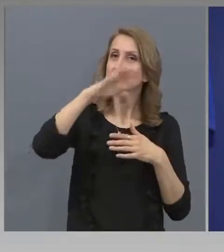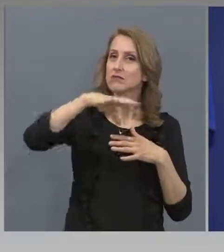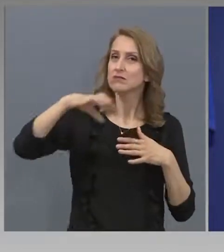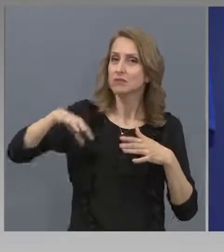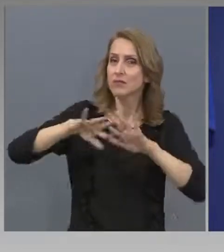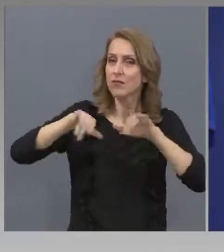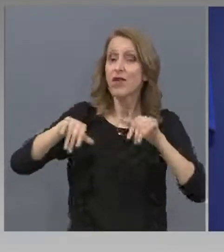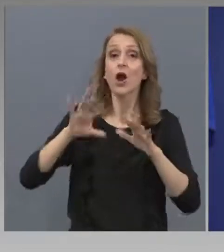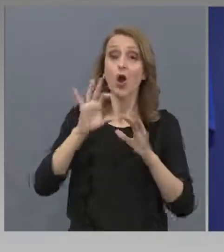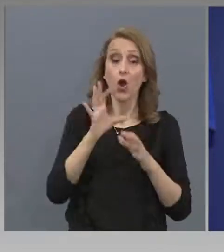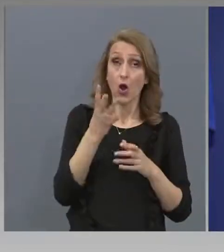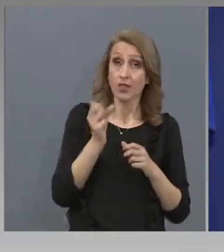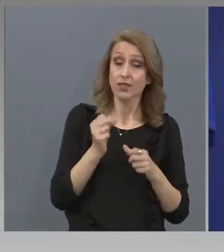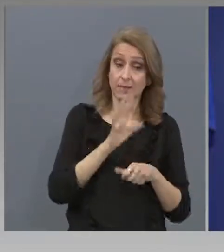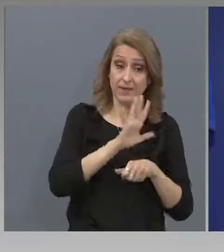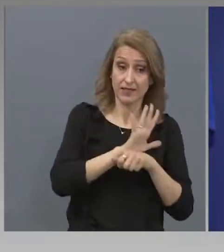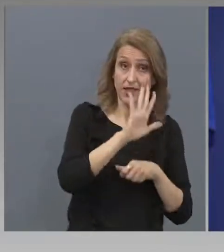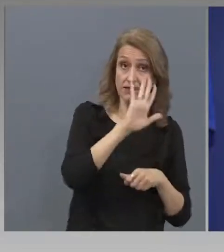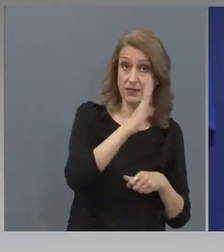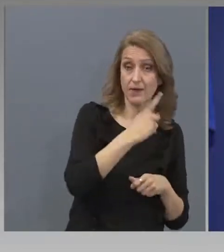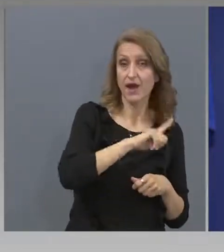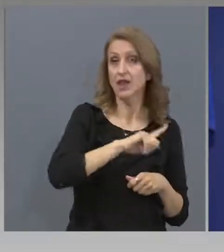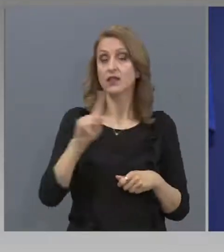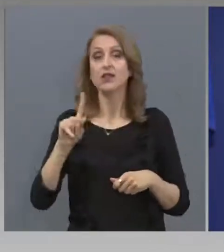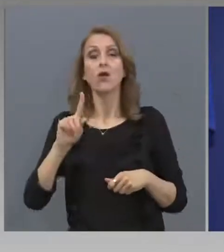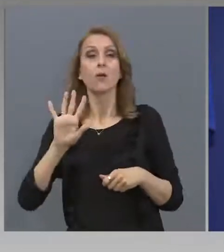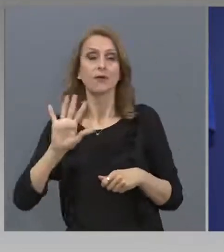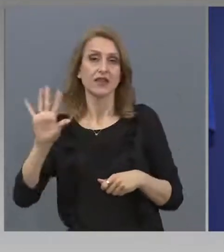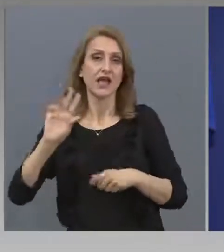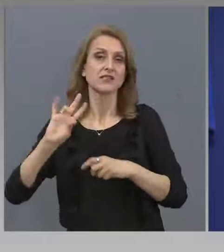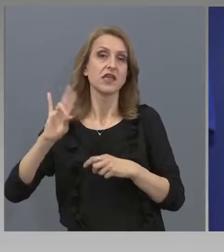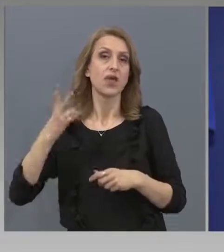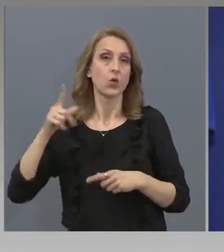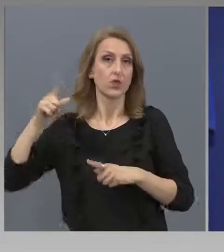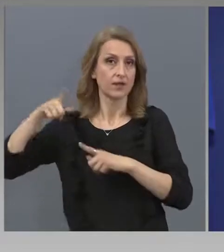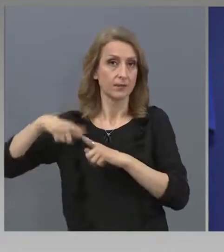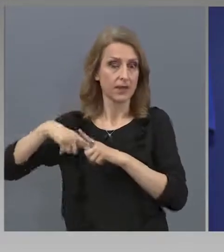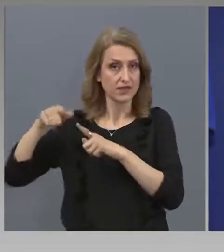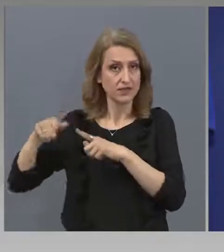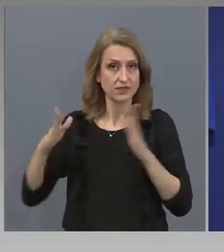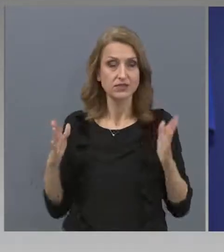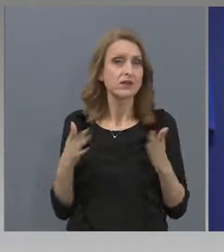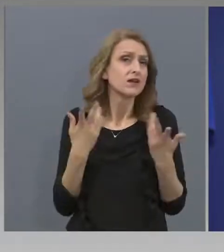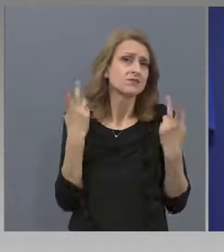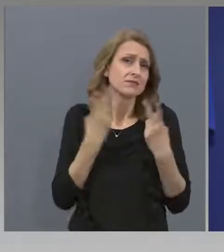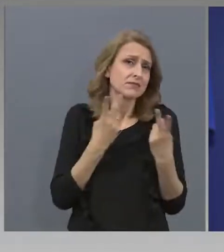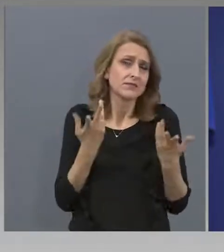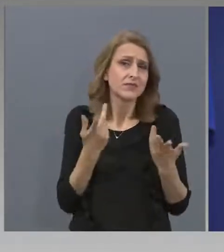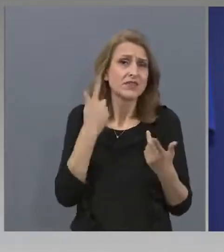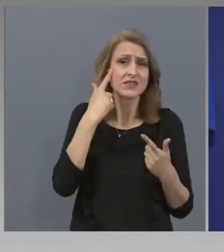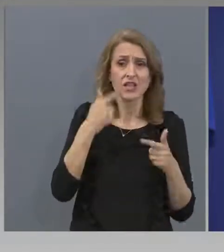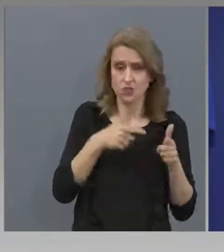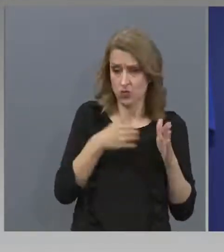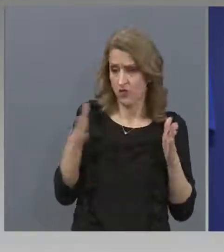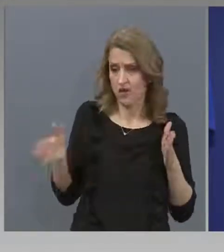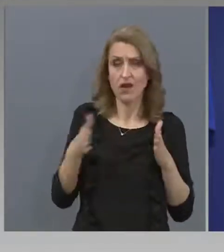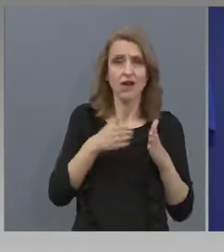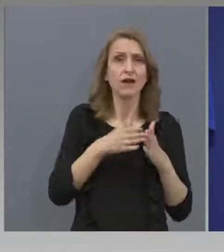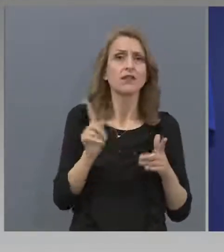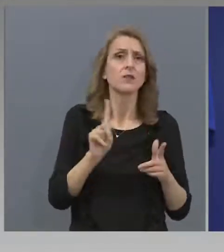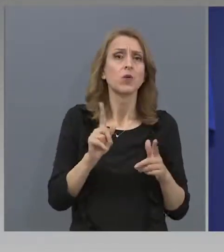на 15 юни. Съвсем разбираеми съображения, няма туризъм, няма и как да има до 15 юни туризъм,